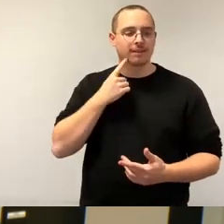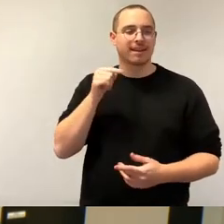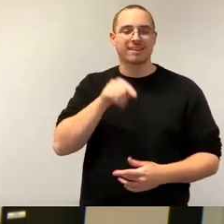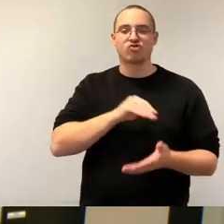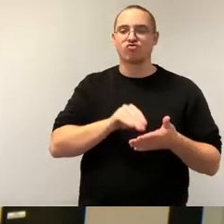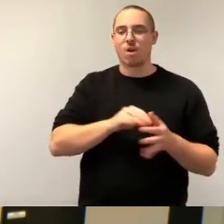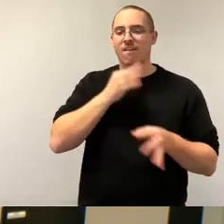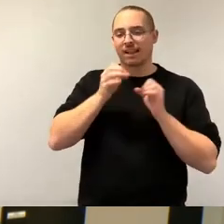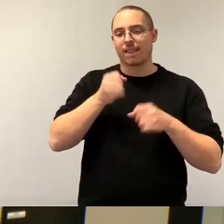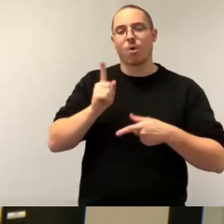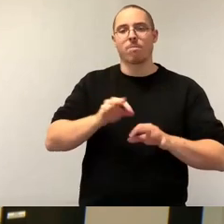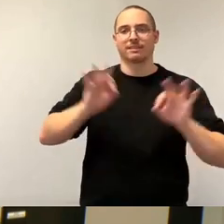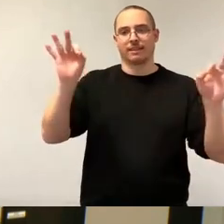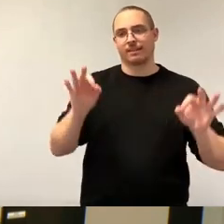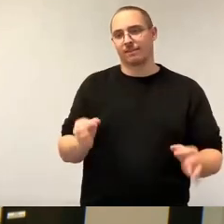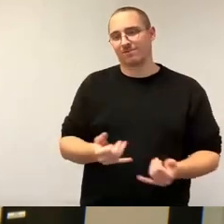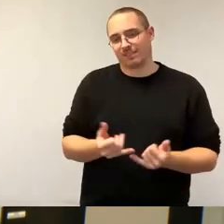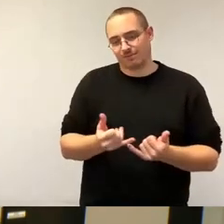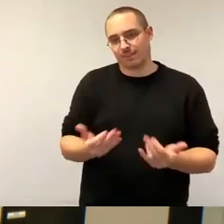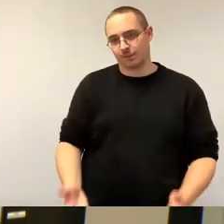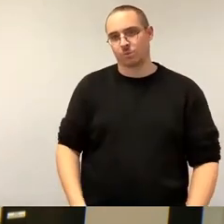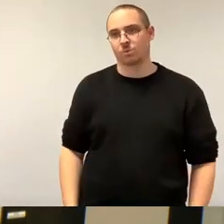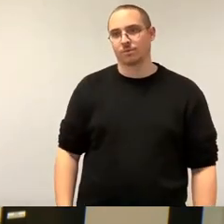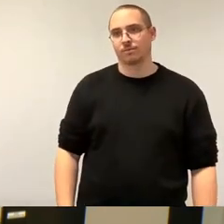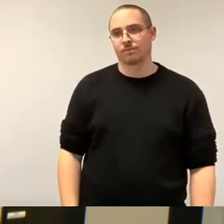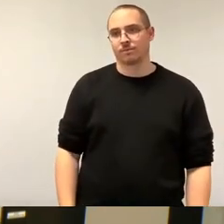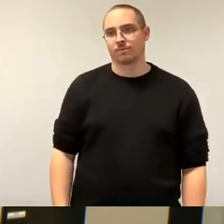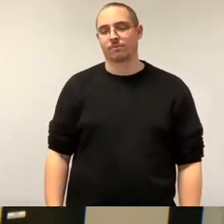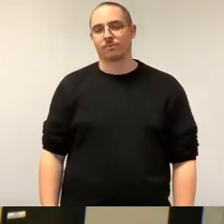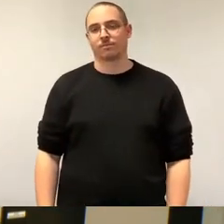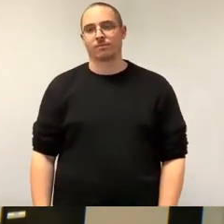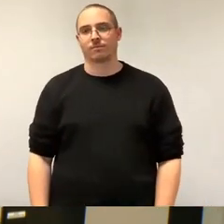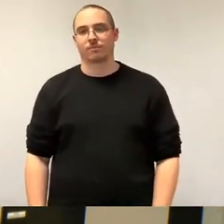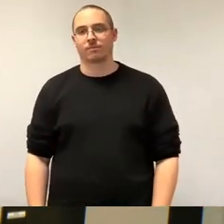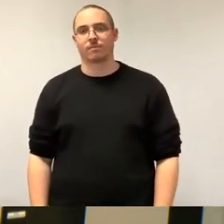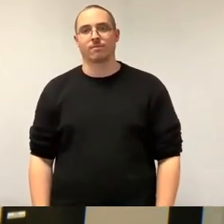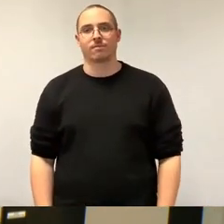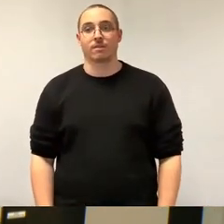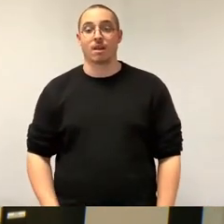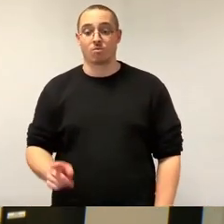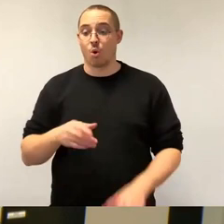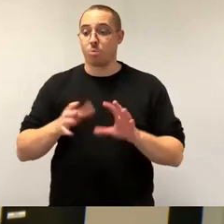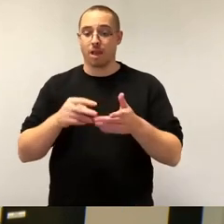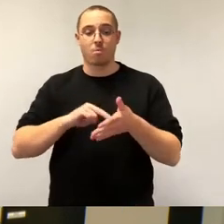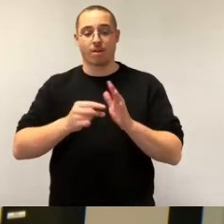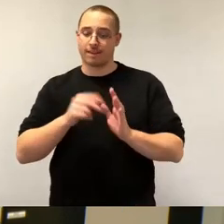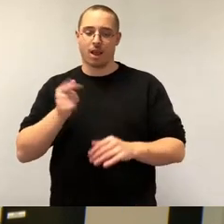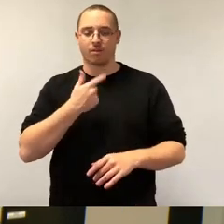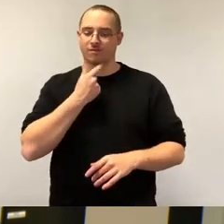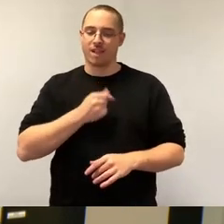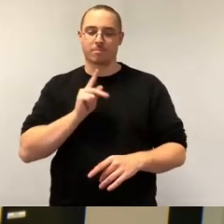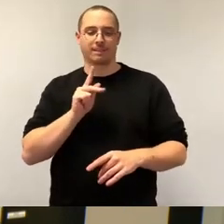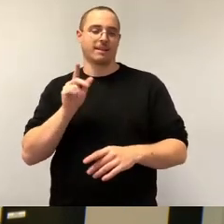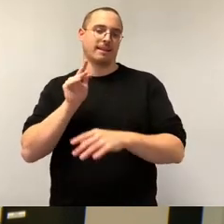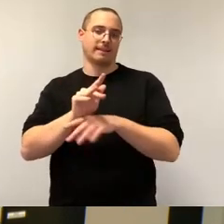Aber wir sind hier in der Kommunalpolitik und deswegen habe ich natürlich auch Kritisches anzumerken für die Stadtverwaltung und ich möchte genau diesen